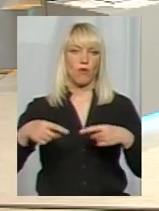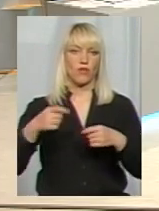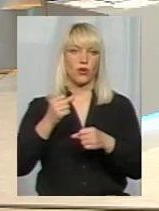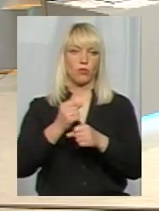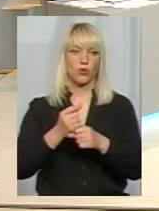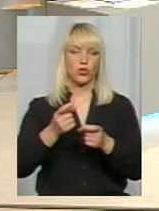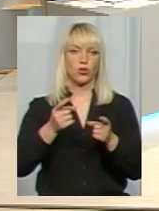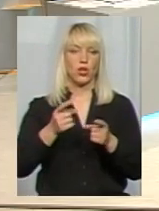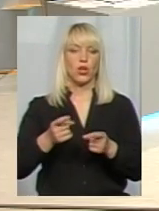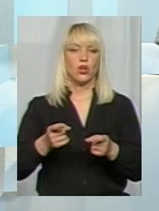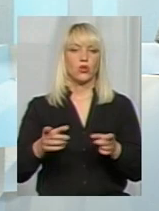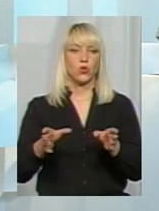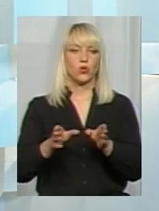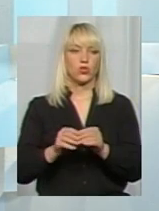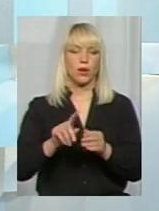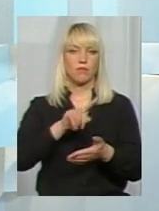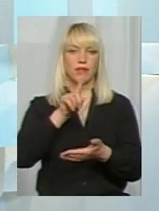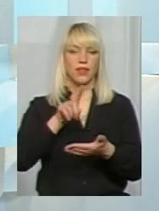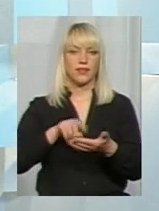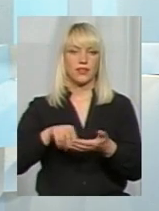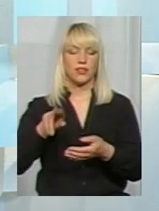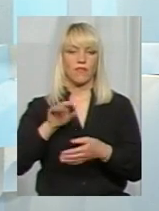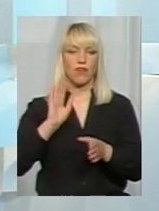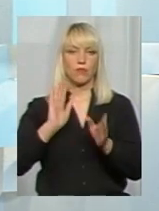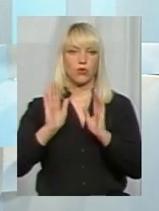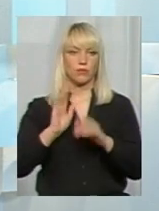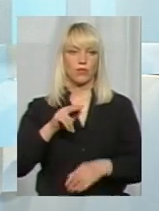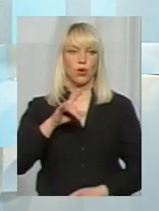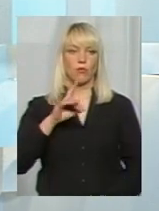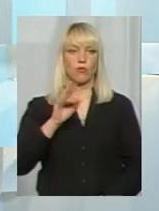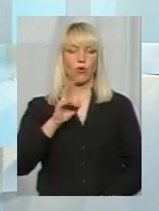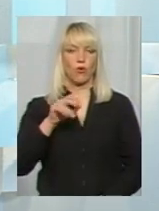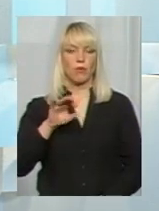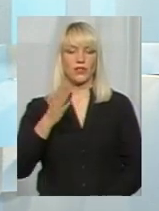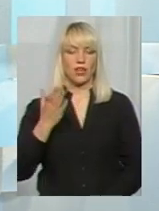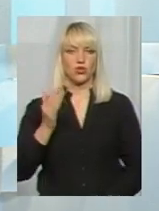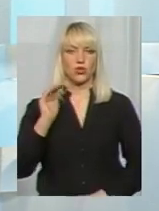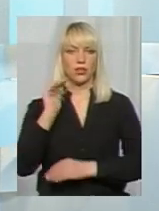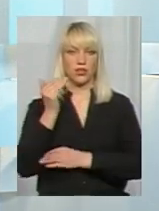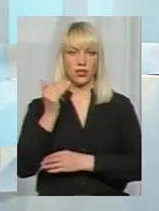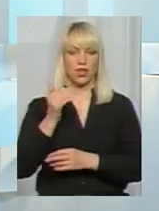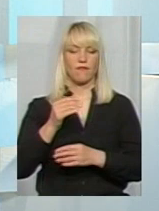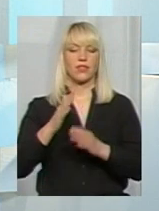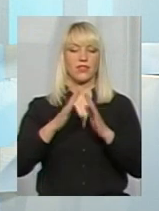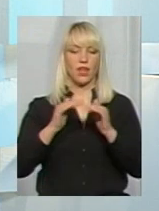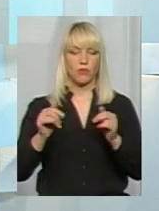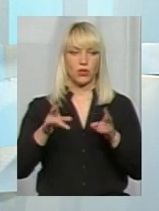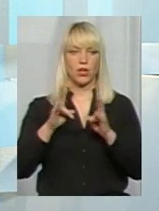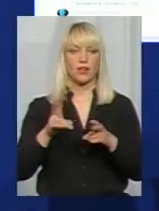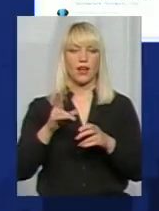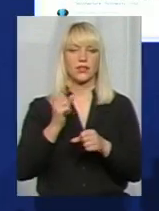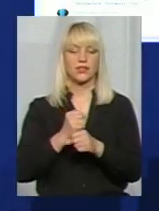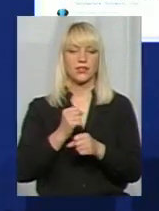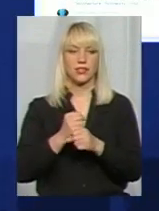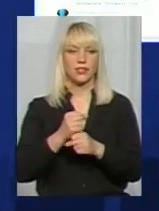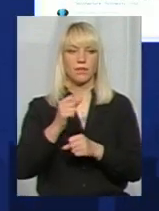спілкування питання із Фейсбук. Катерина Прокопець дописує, якщо дитина у таборі сильно травмувалась, як діє персонал і що